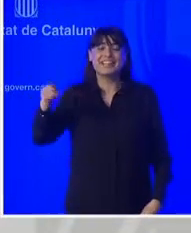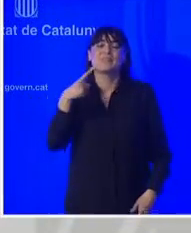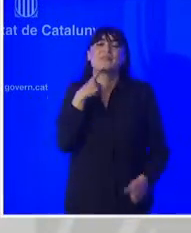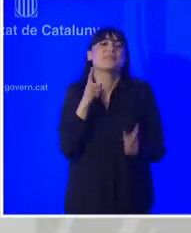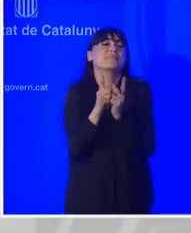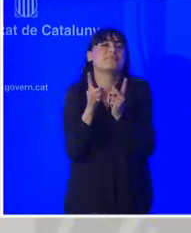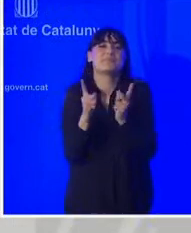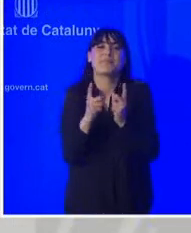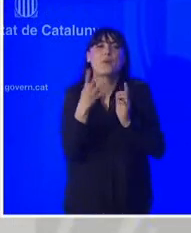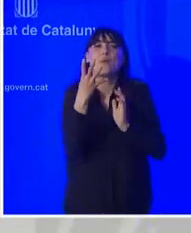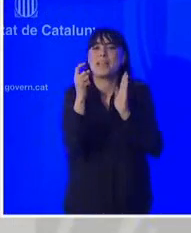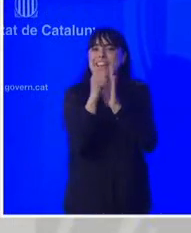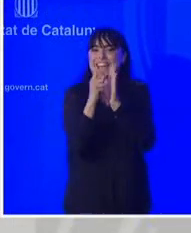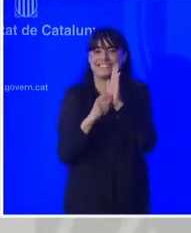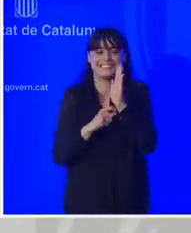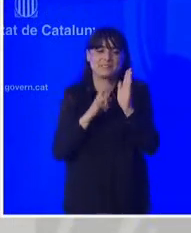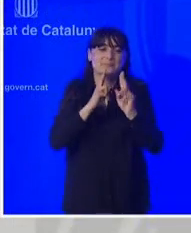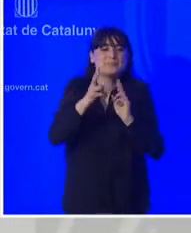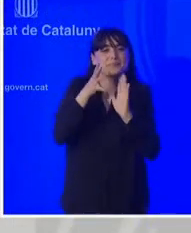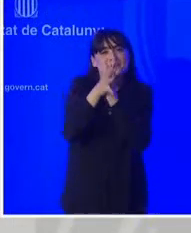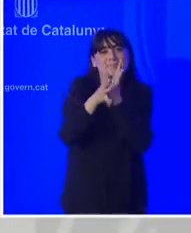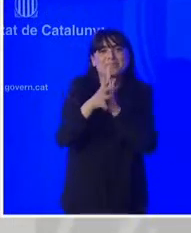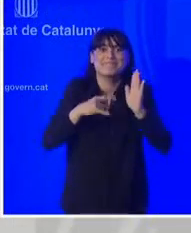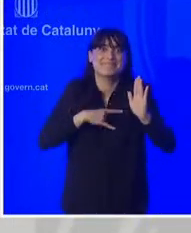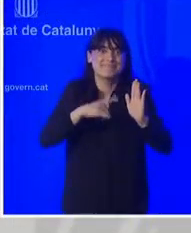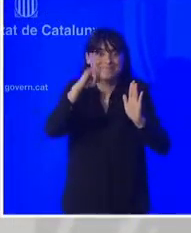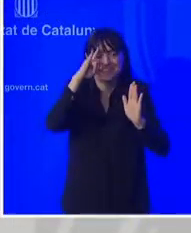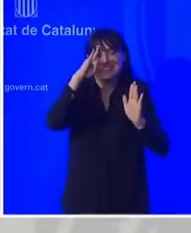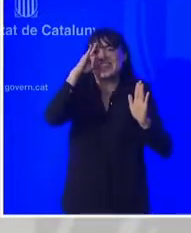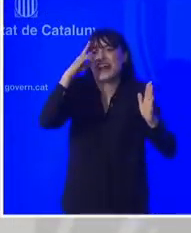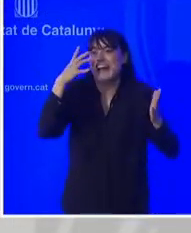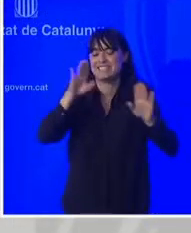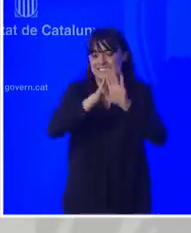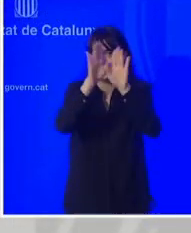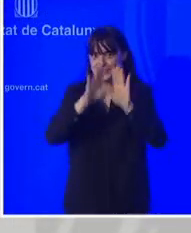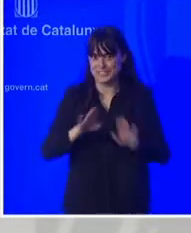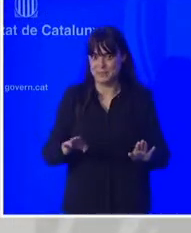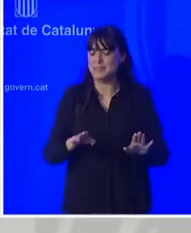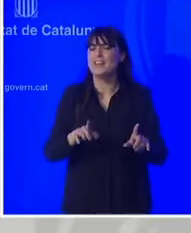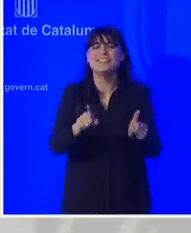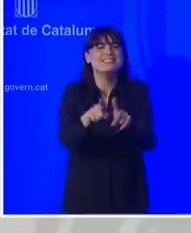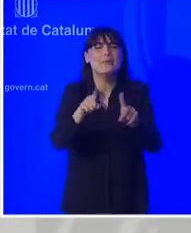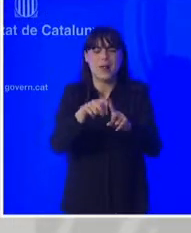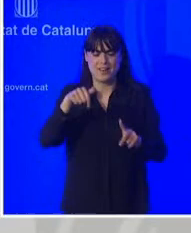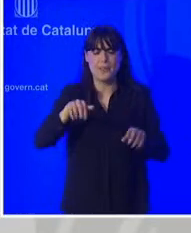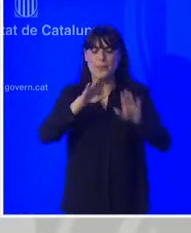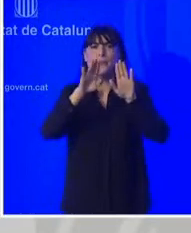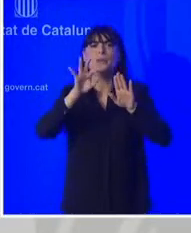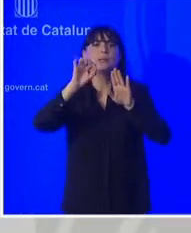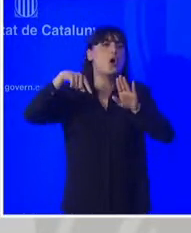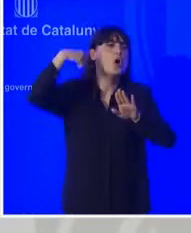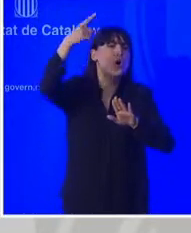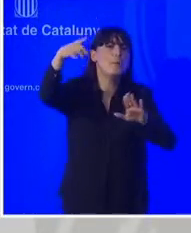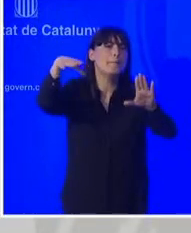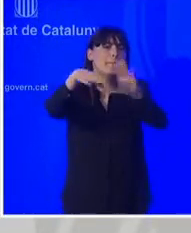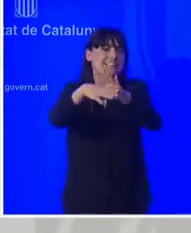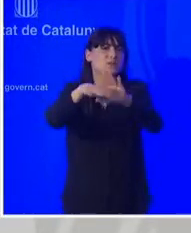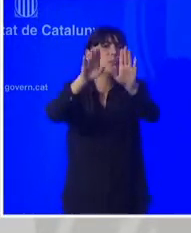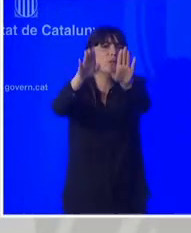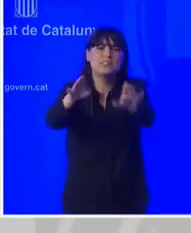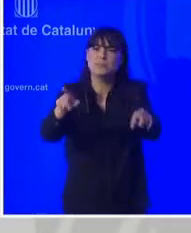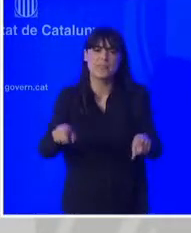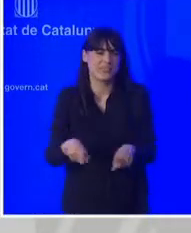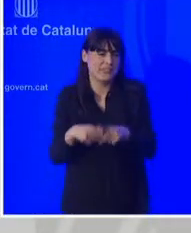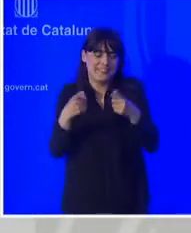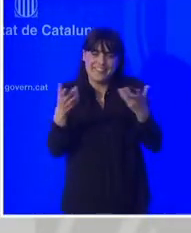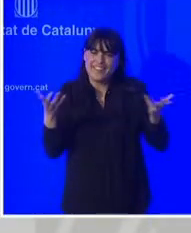l'últim govern que no fos res però en tot cas si és o no és el darrer executiu això dependrà